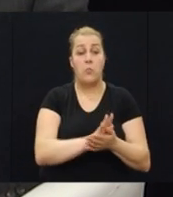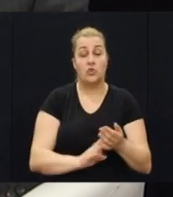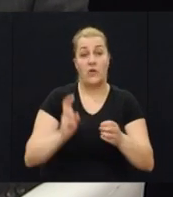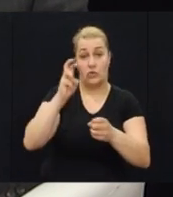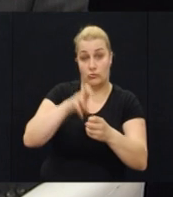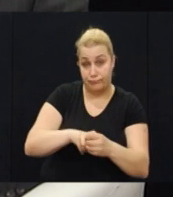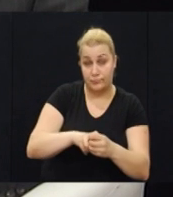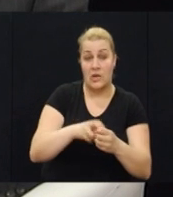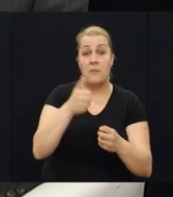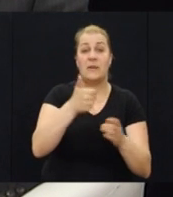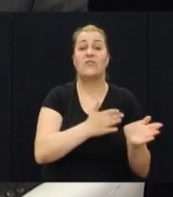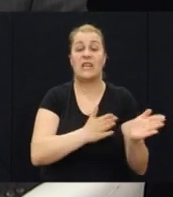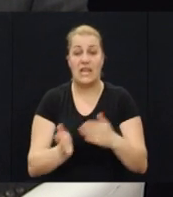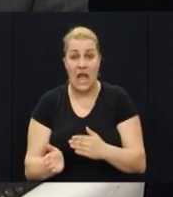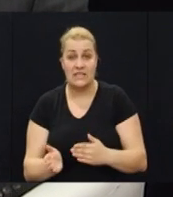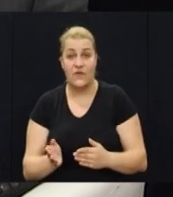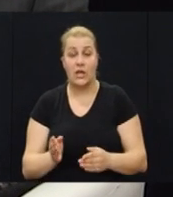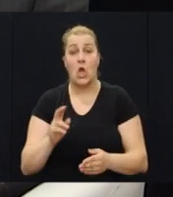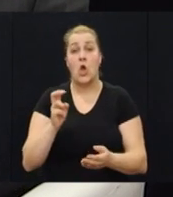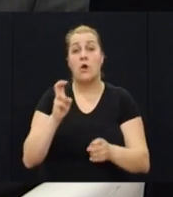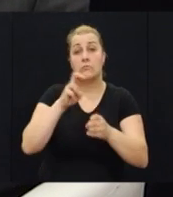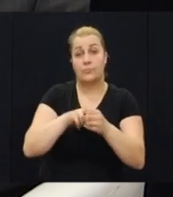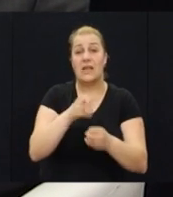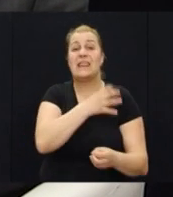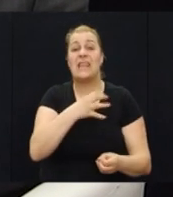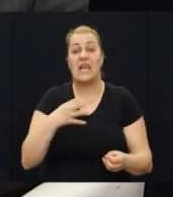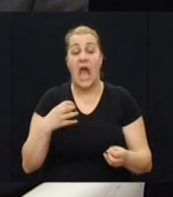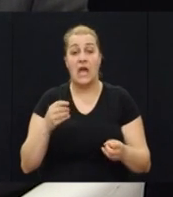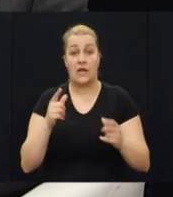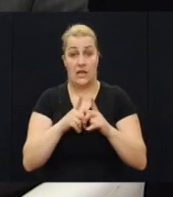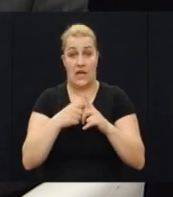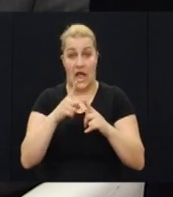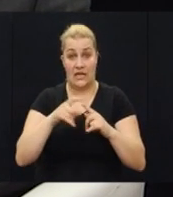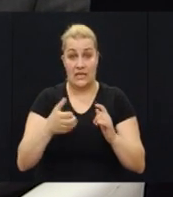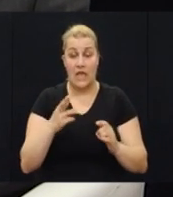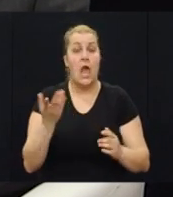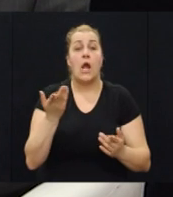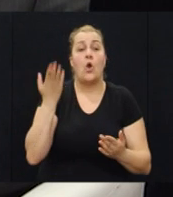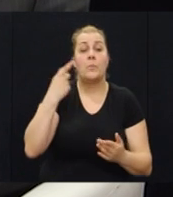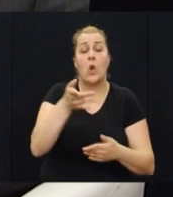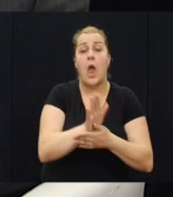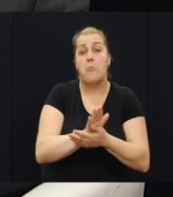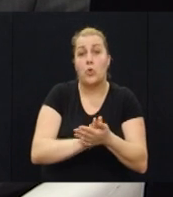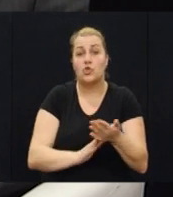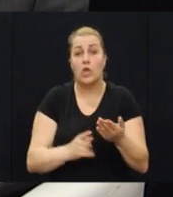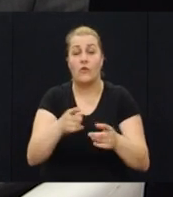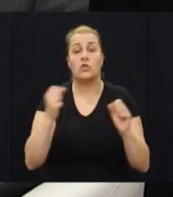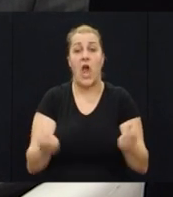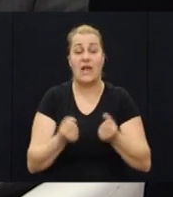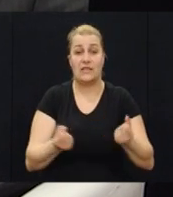redastini, već ste se učanjili, pripadnik ste postali tiga rakitje. Kako su bile vaš na početku satniče